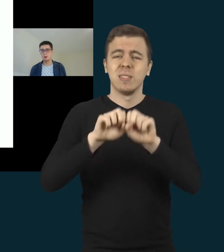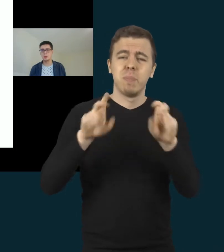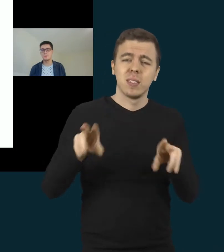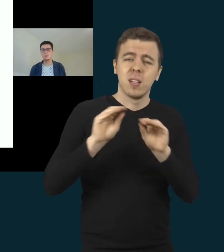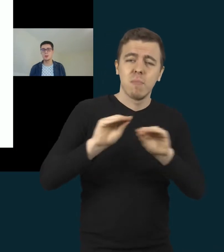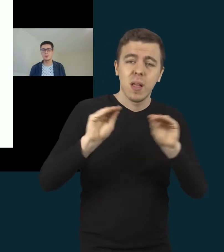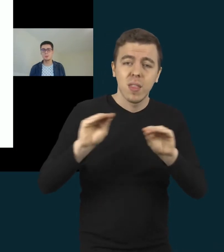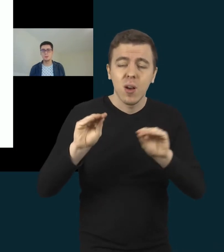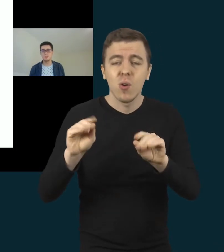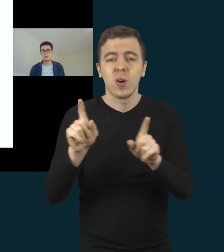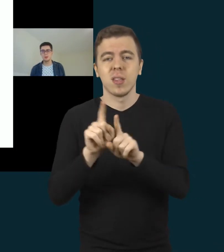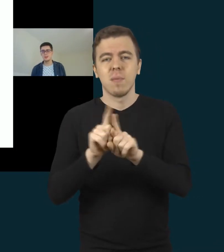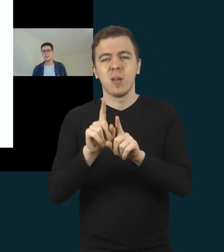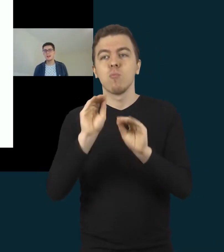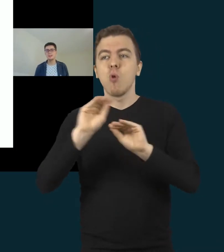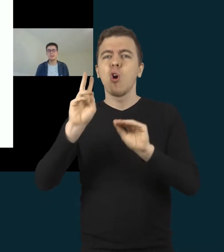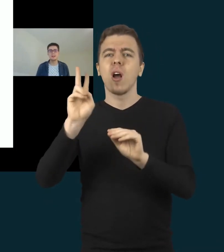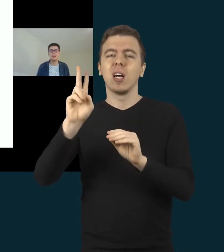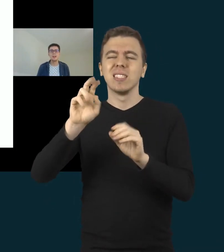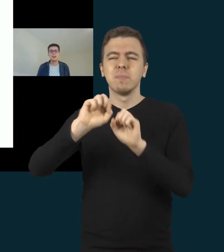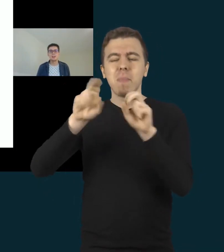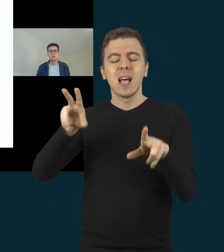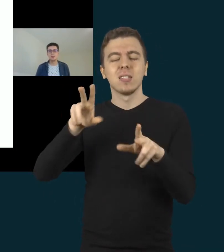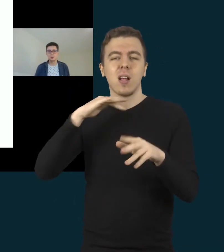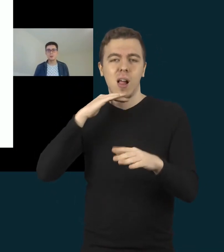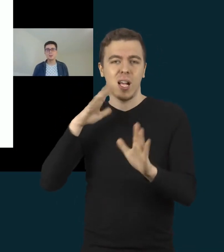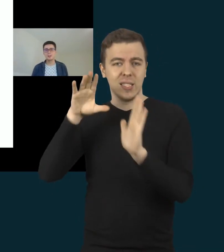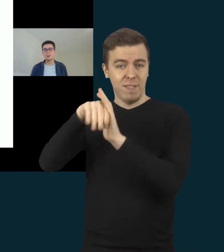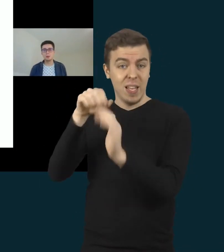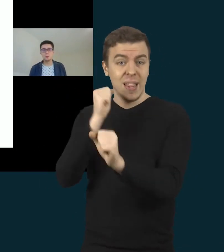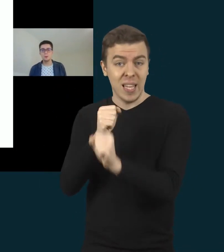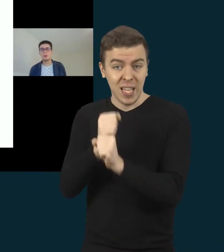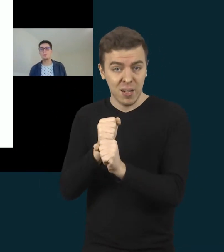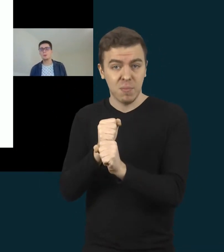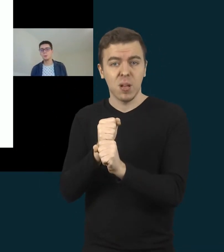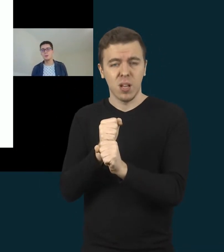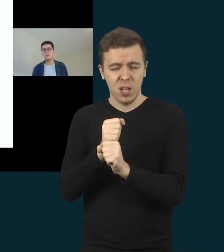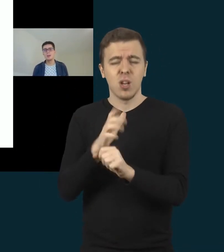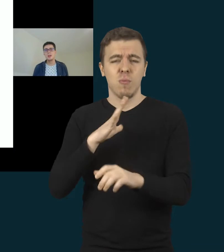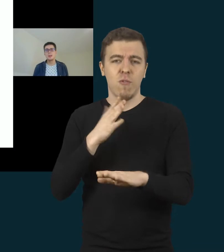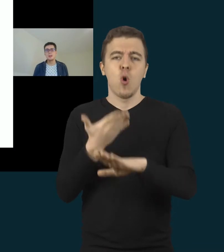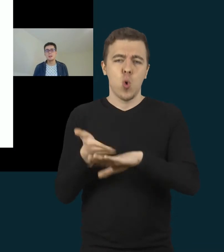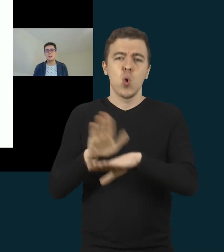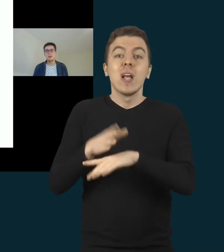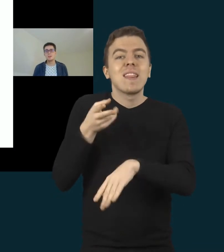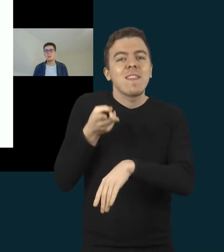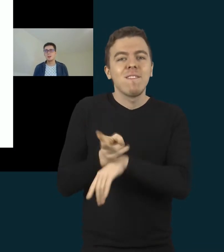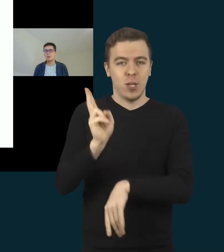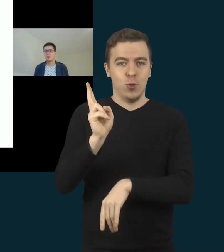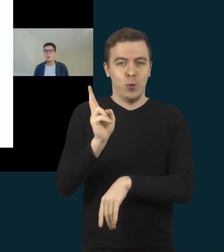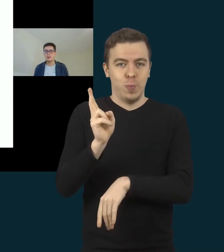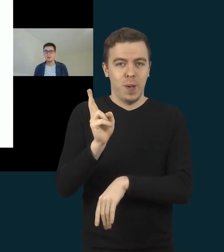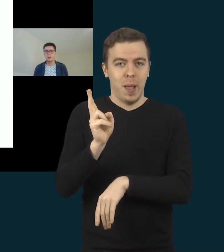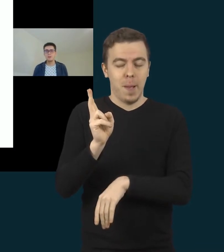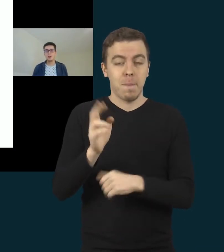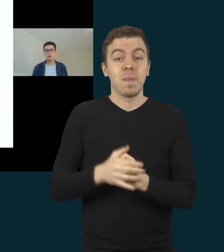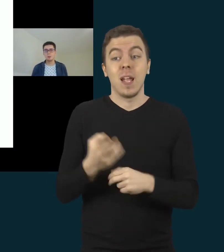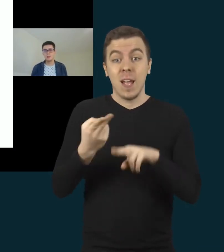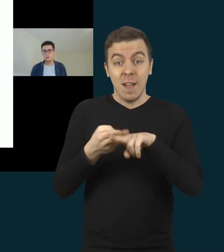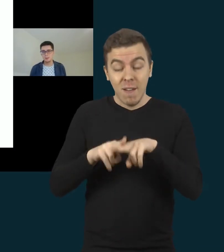mokytojams, kurie dirba specialiose klasėse. Tas iššūkis, sakyčiau, buvo dvigubas ir mes komandą